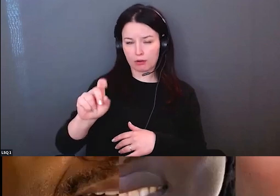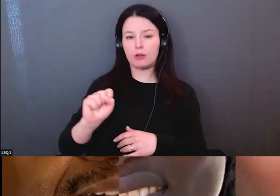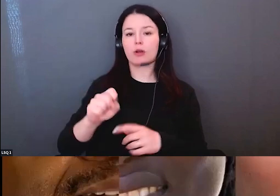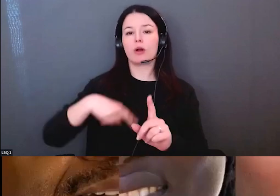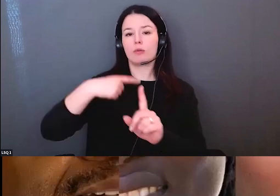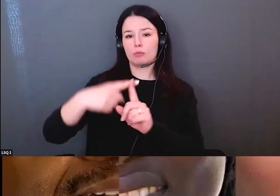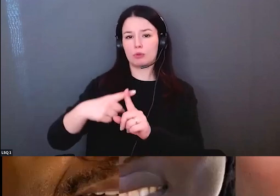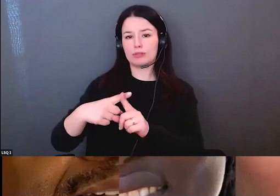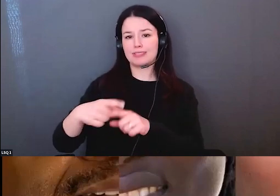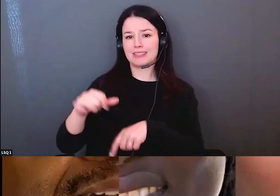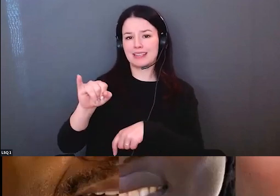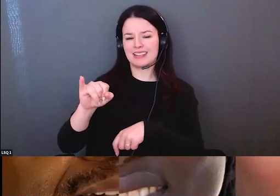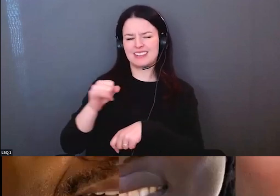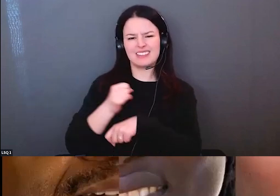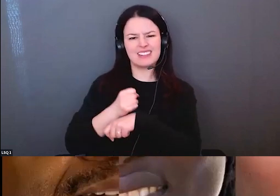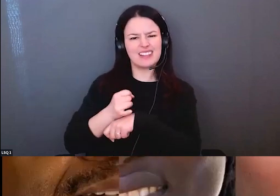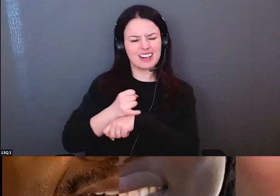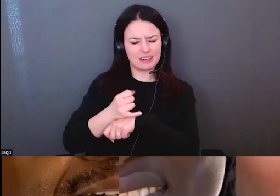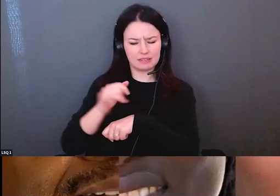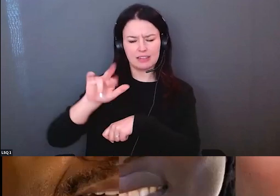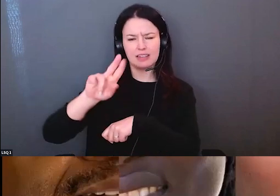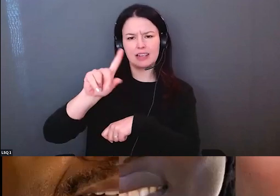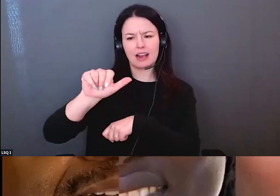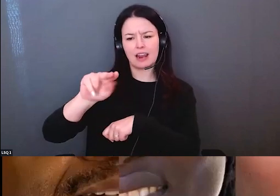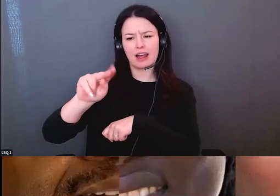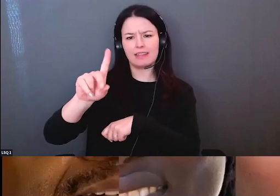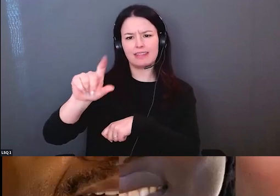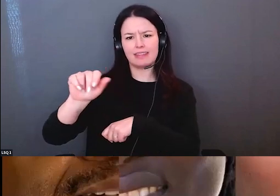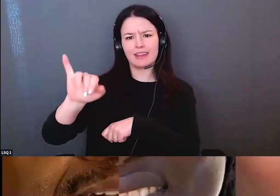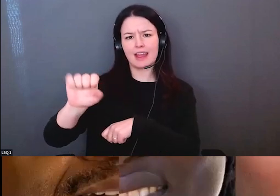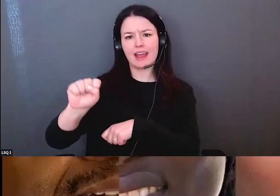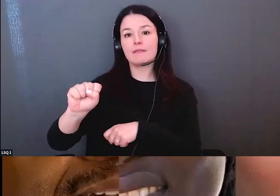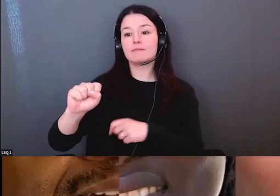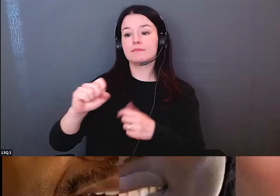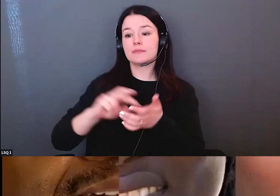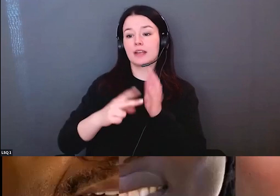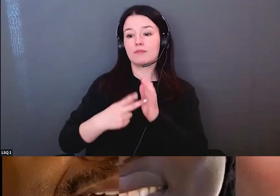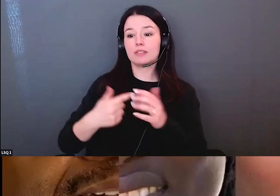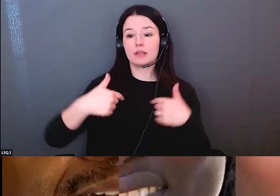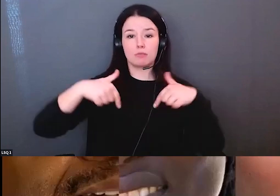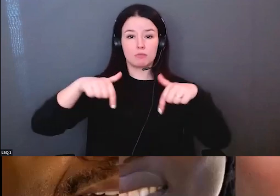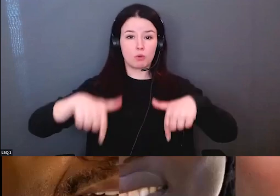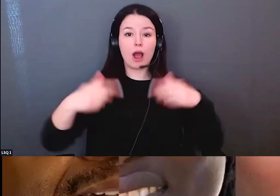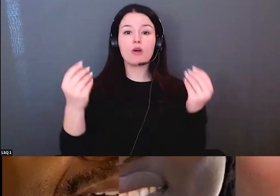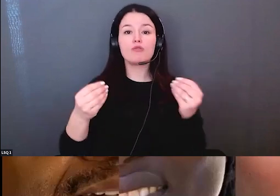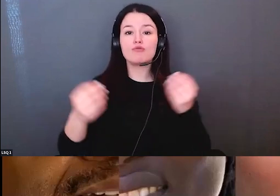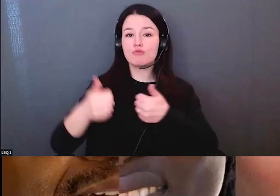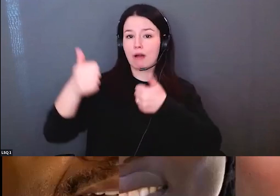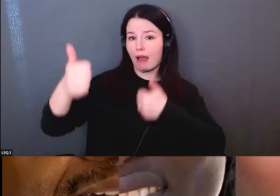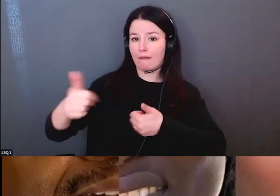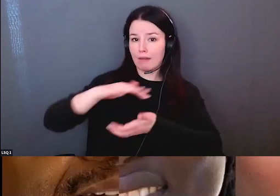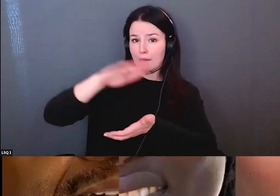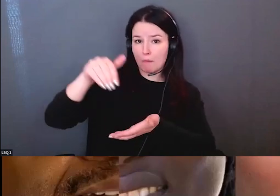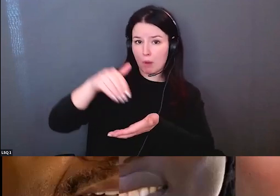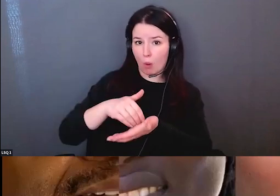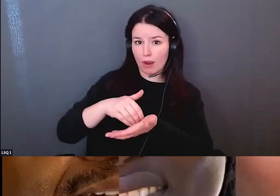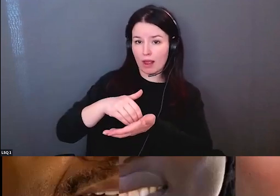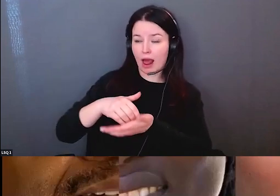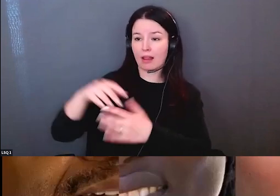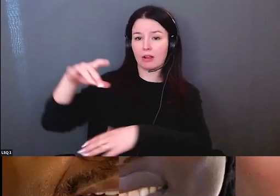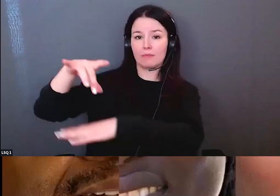à ces nouveaux concepts, surtout pour ceux qui n'ont pas eu l'opportunité auparavant de pouvoir reconnaître